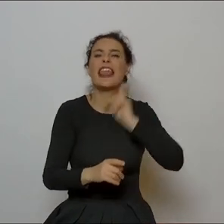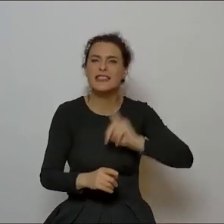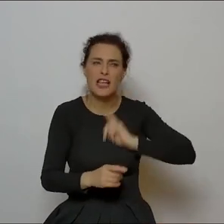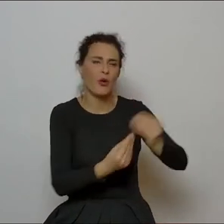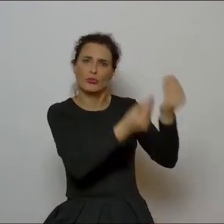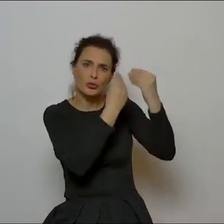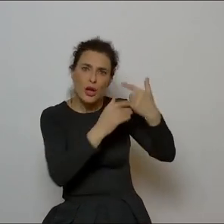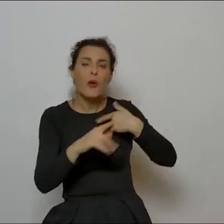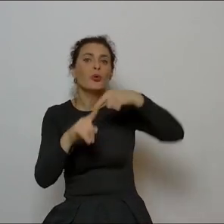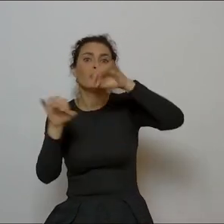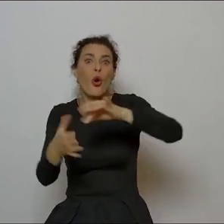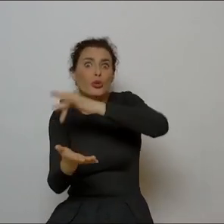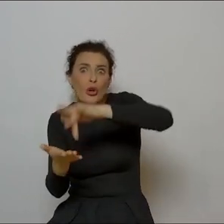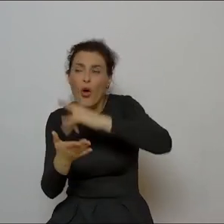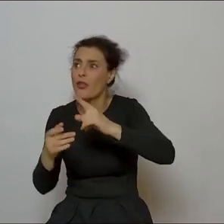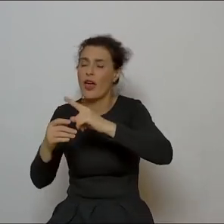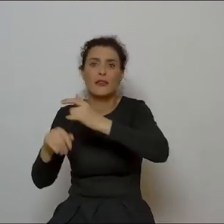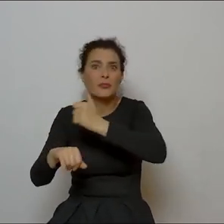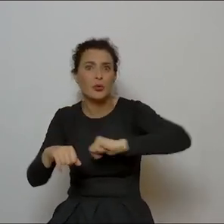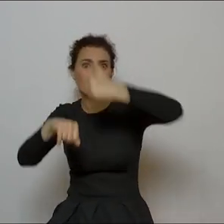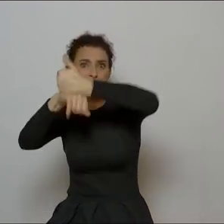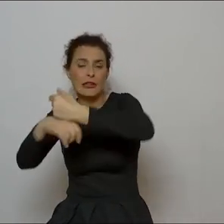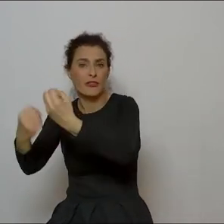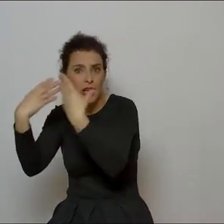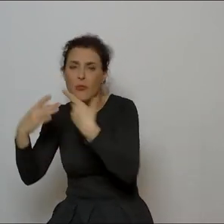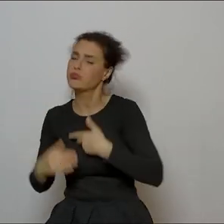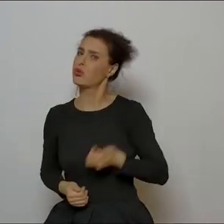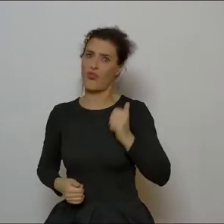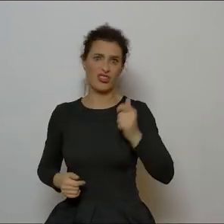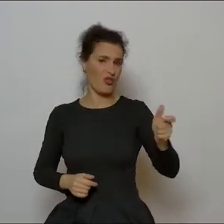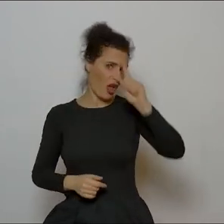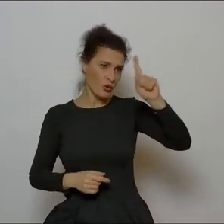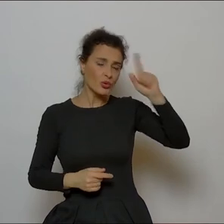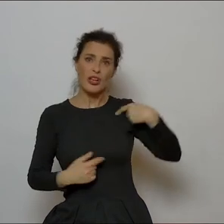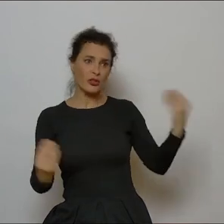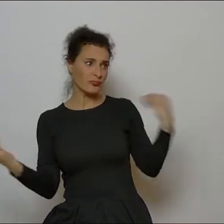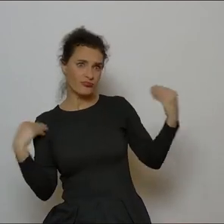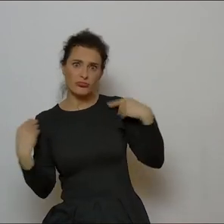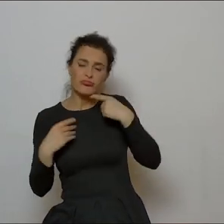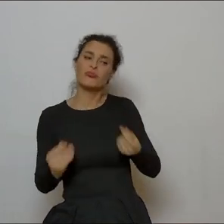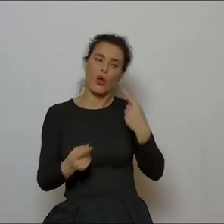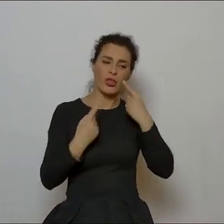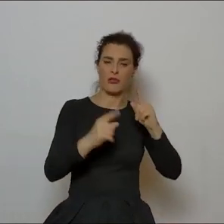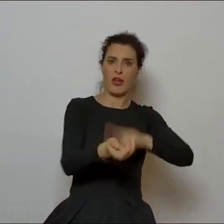opiekę tutaj też w ośrodku. Mam naprawdę grono profesjonalistów, którzy od razu zwrócili też na to uwagę.